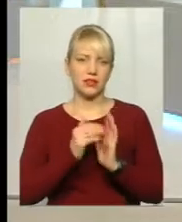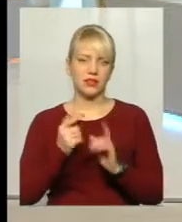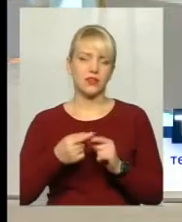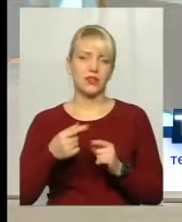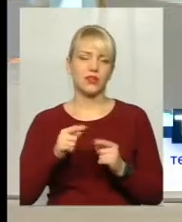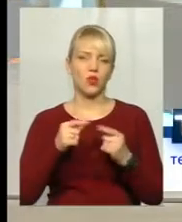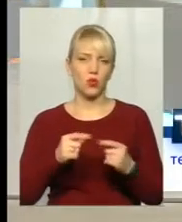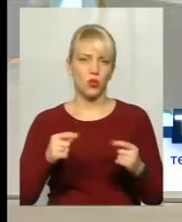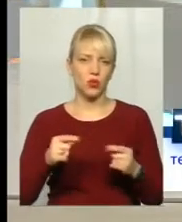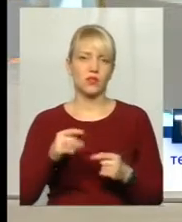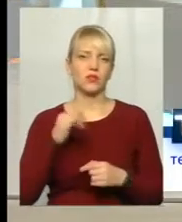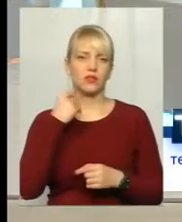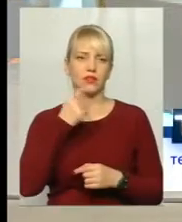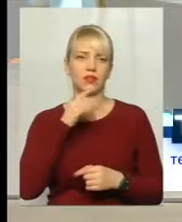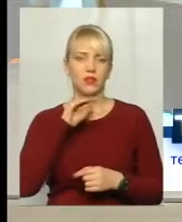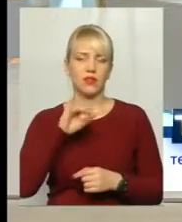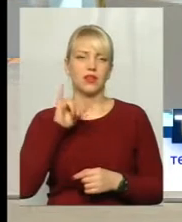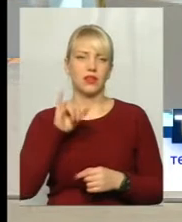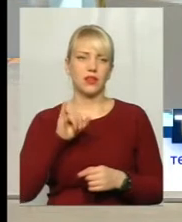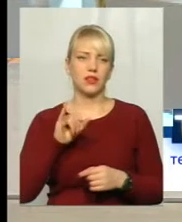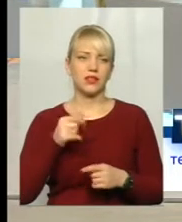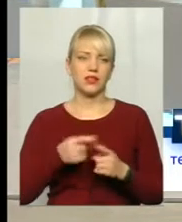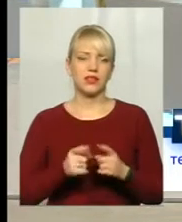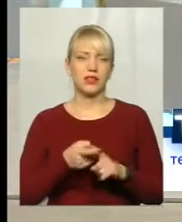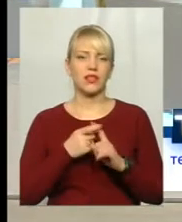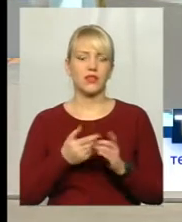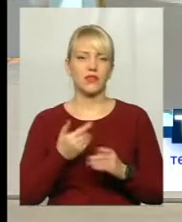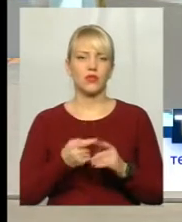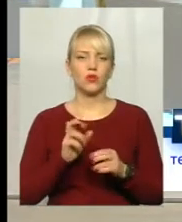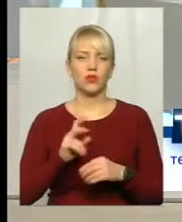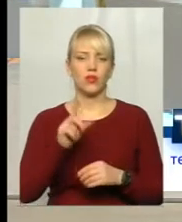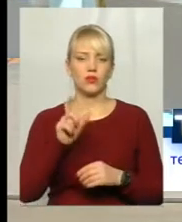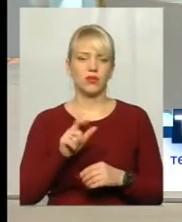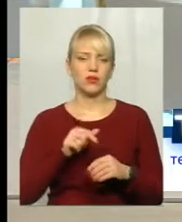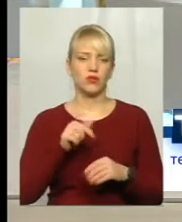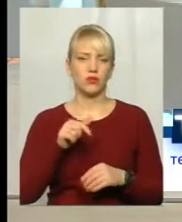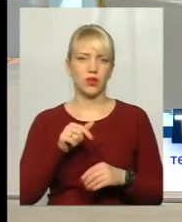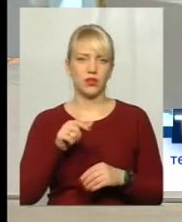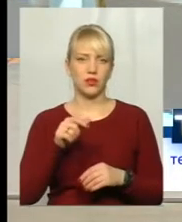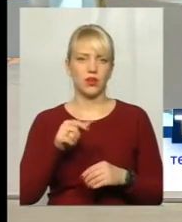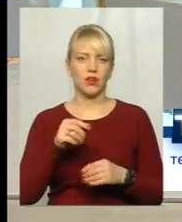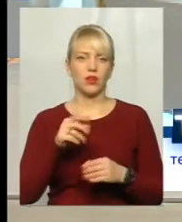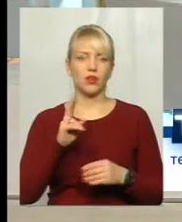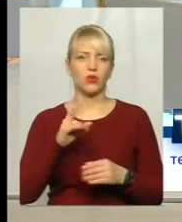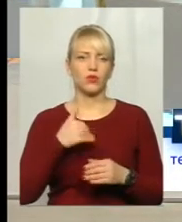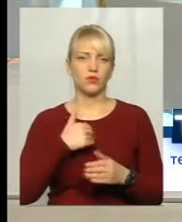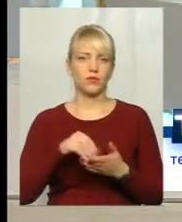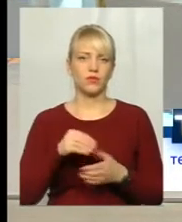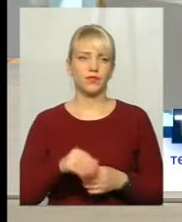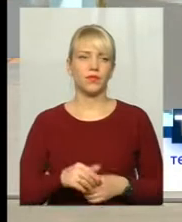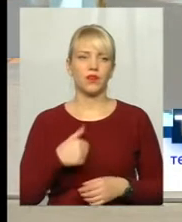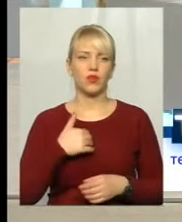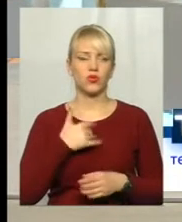покупця і залежно від того, наскільки він добре відчуває психотип клієнта. Я хочу розказати про